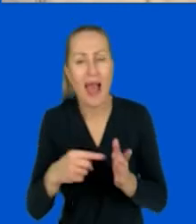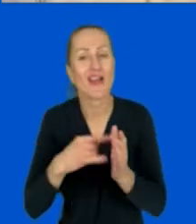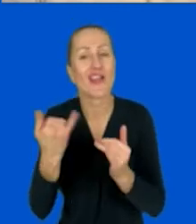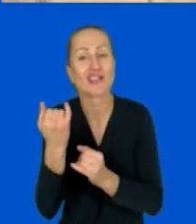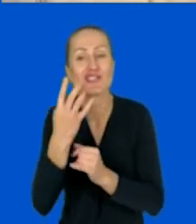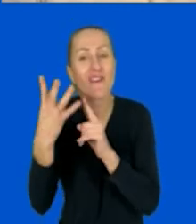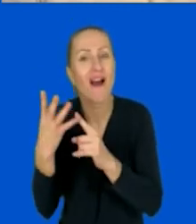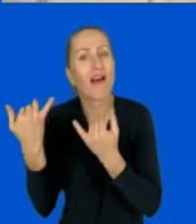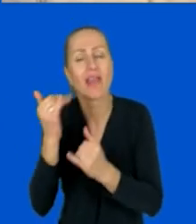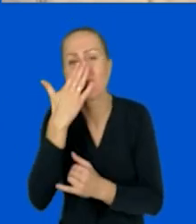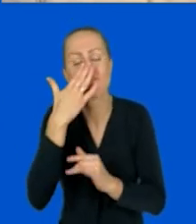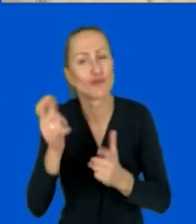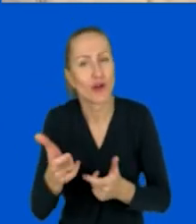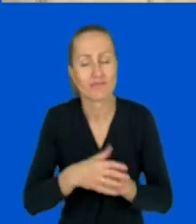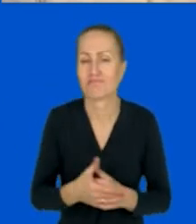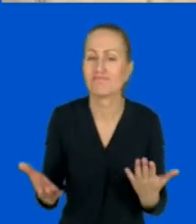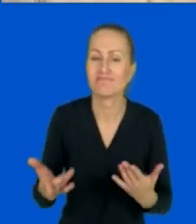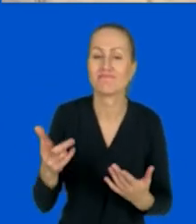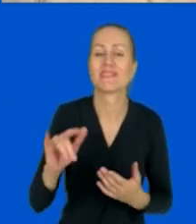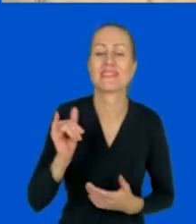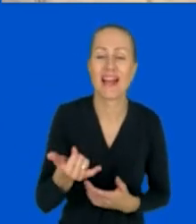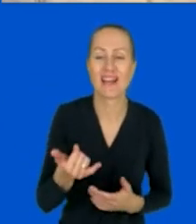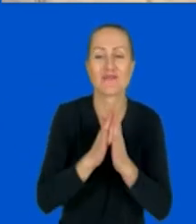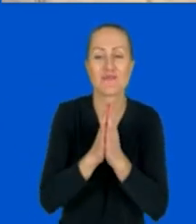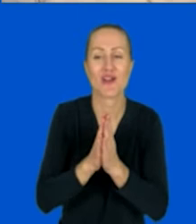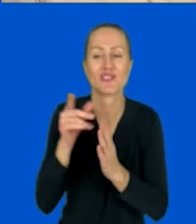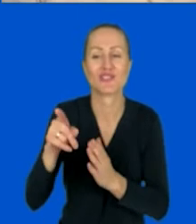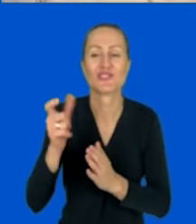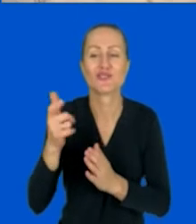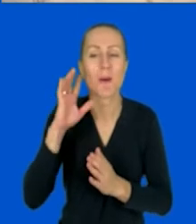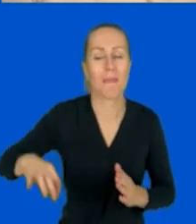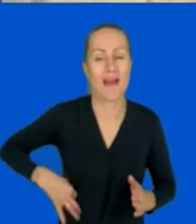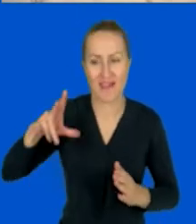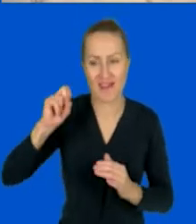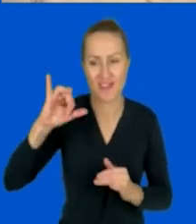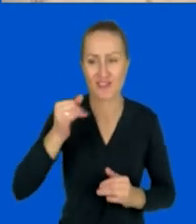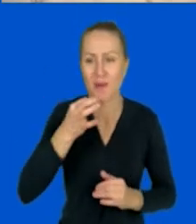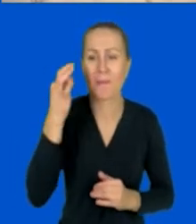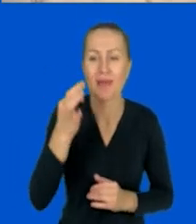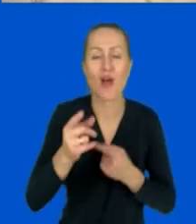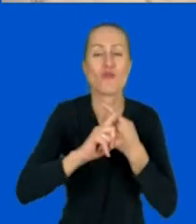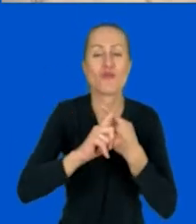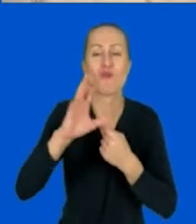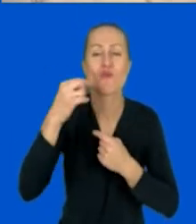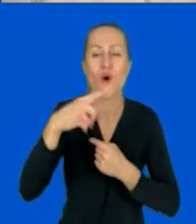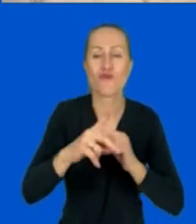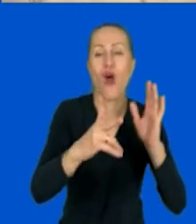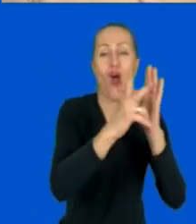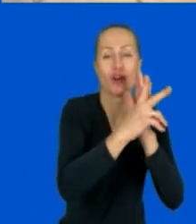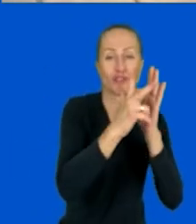miejsce. Jaki kod trzeba wpisać? Pani Kasia pyta na czacie. Kod 1819